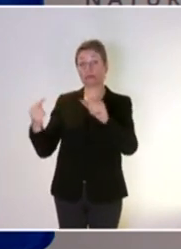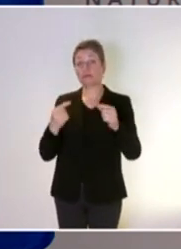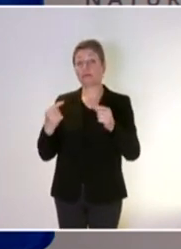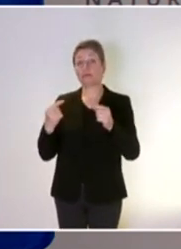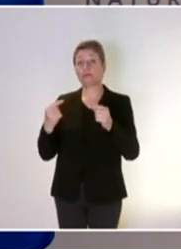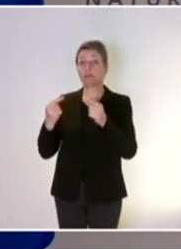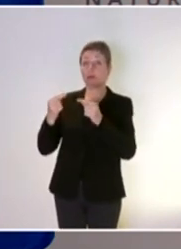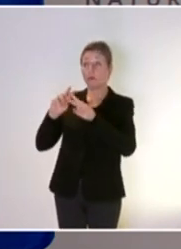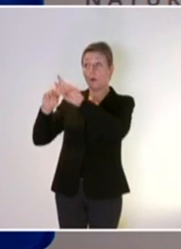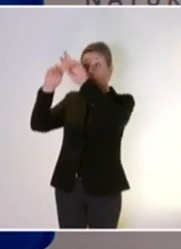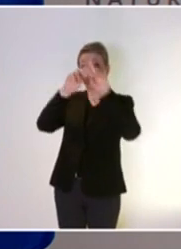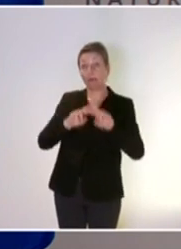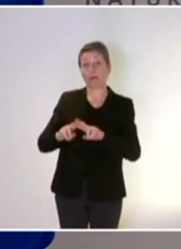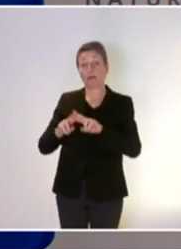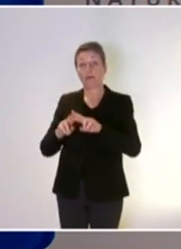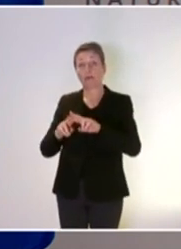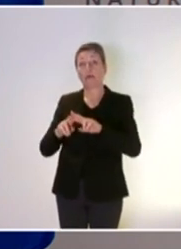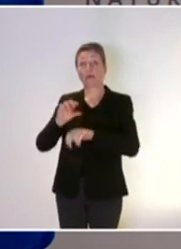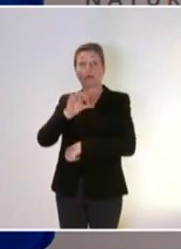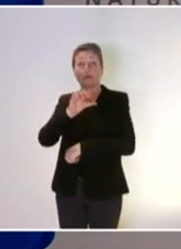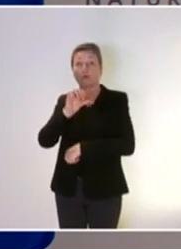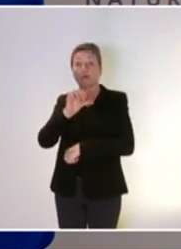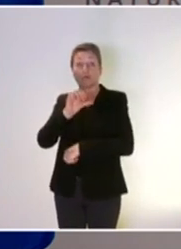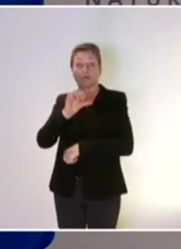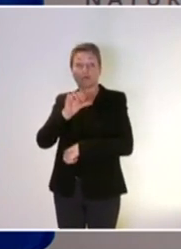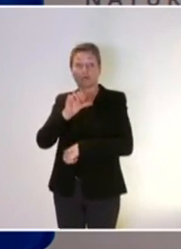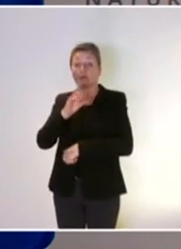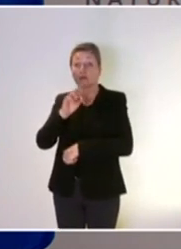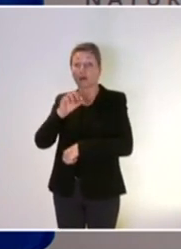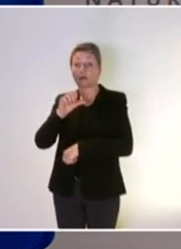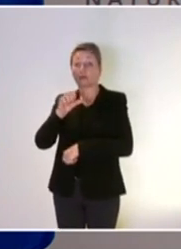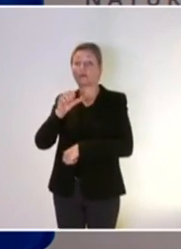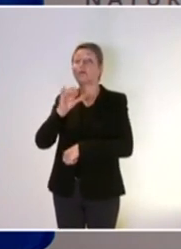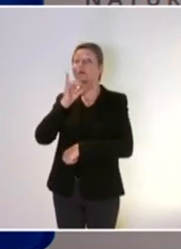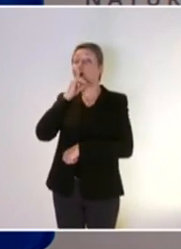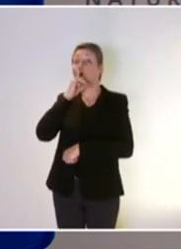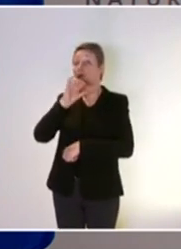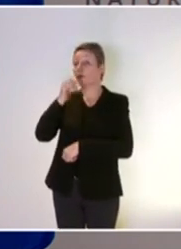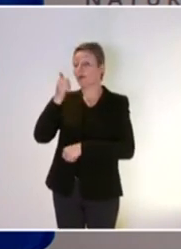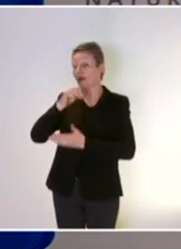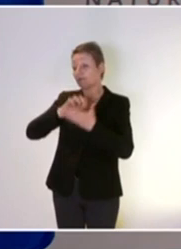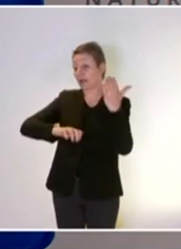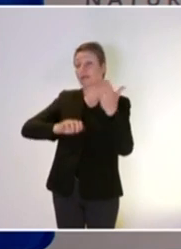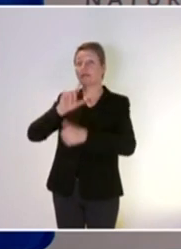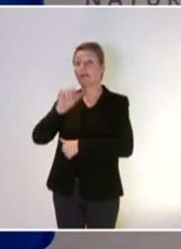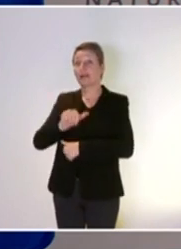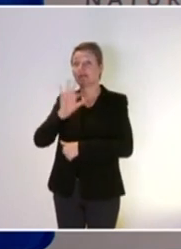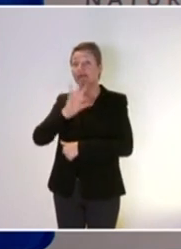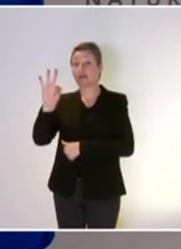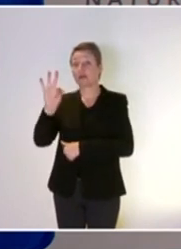que pense la France du premier draft qui circule ? Alors, la France et